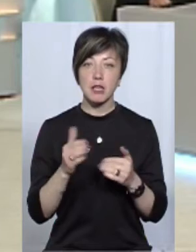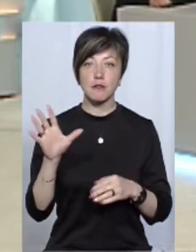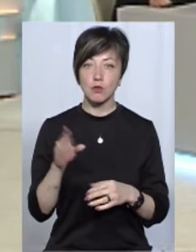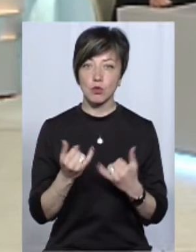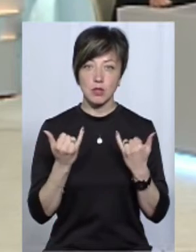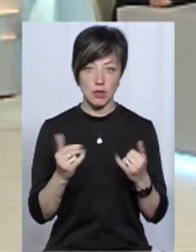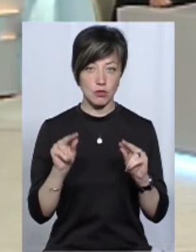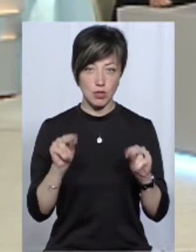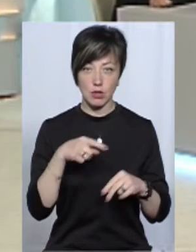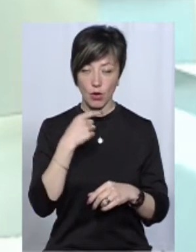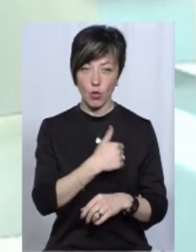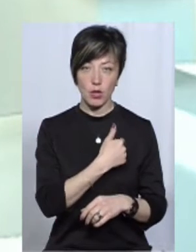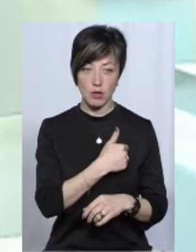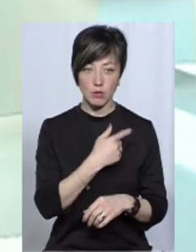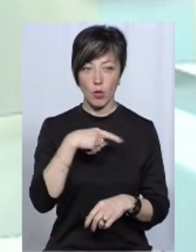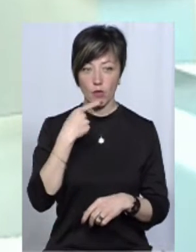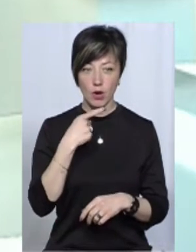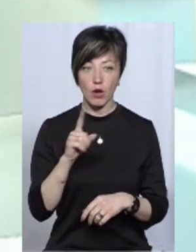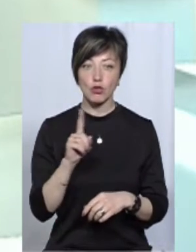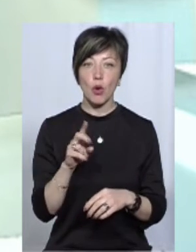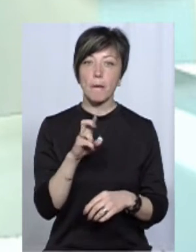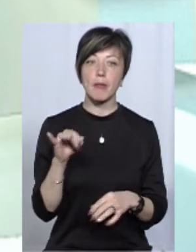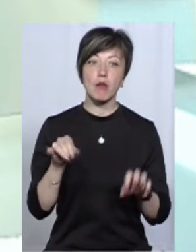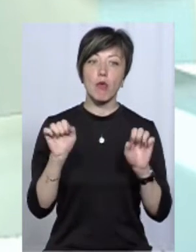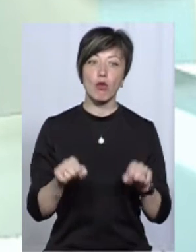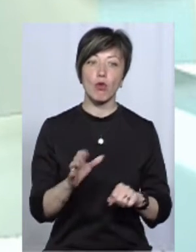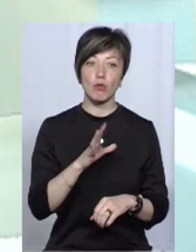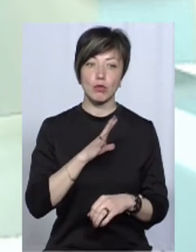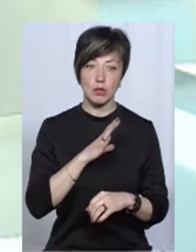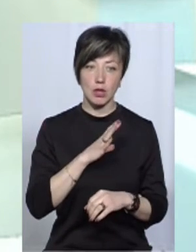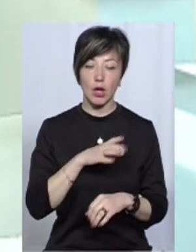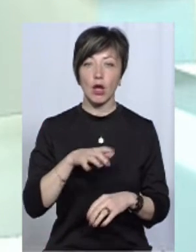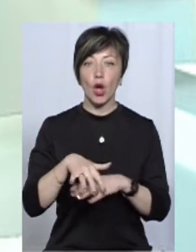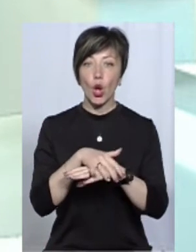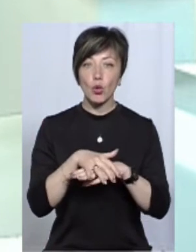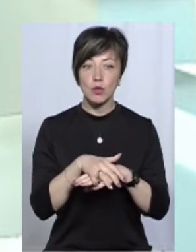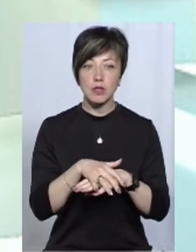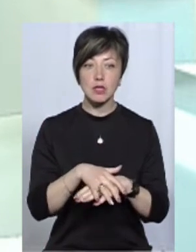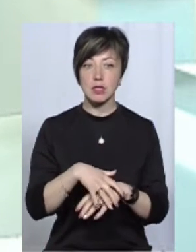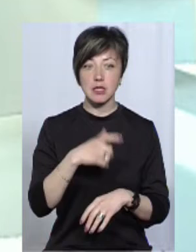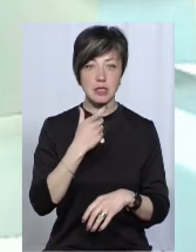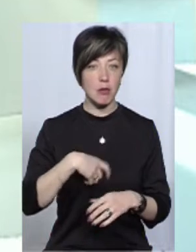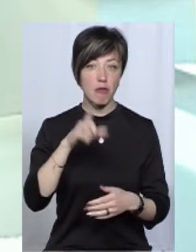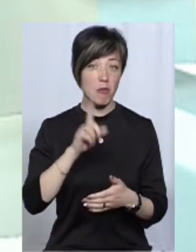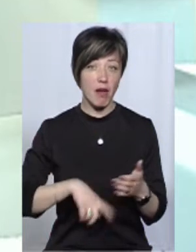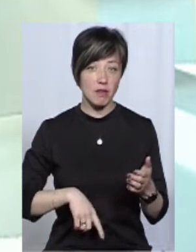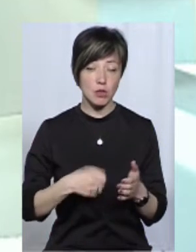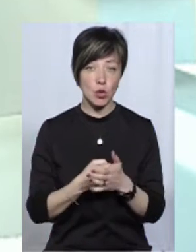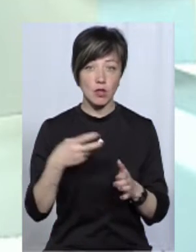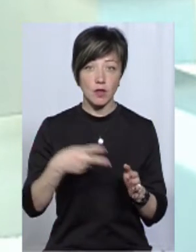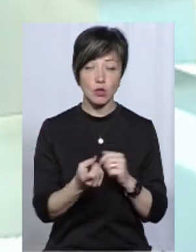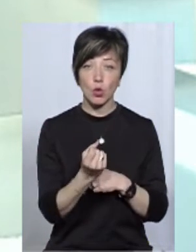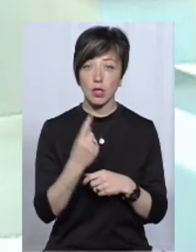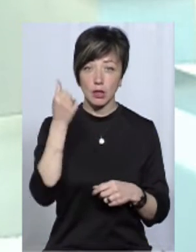зараз, відверто кажучи, хотілося би говорити, а що могло би бути. Людство настільки самовпевнено, що до